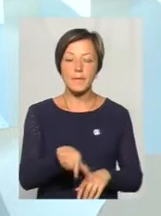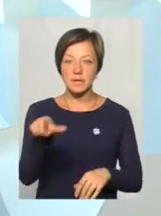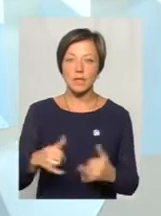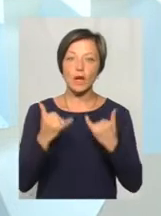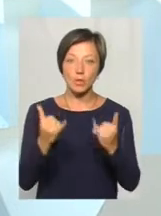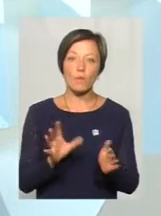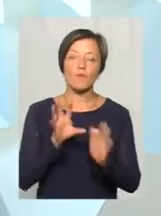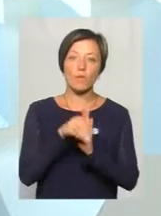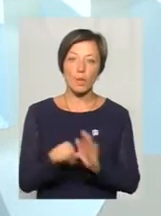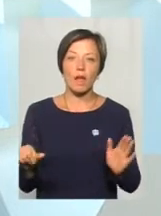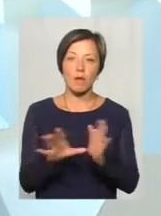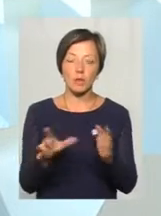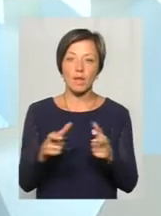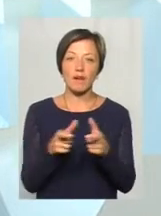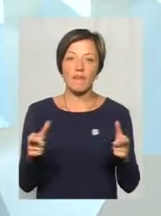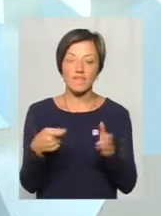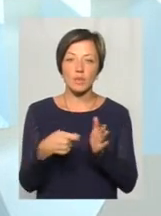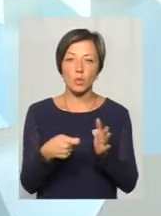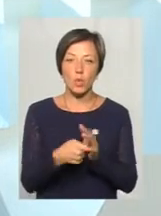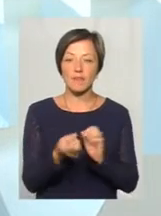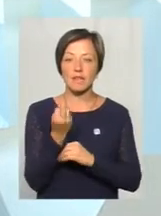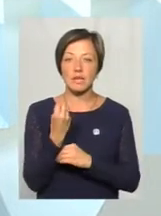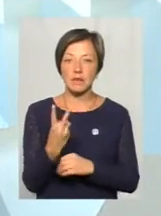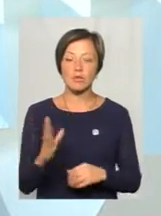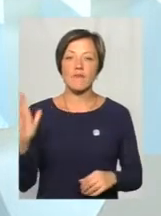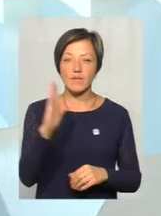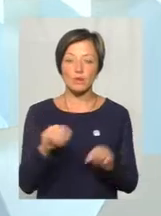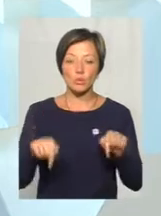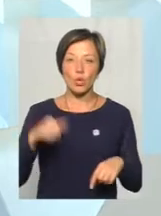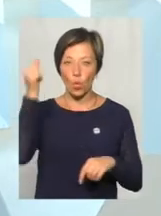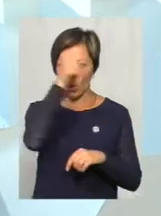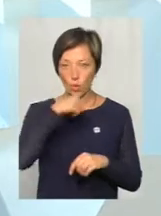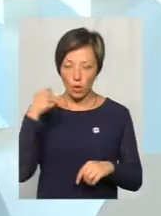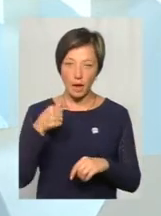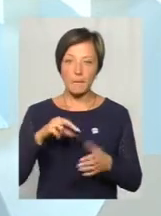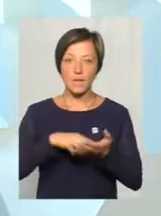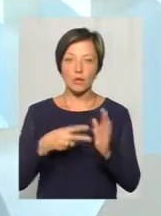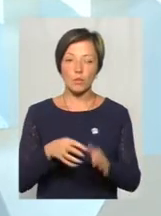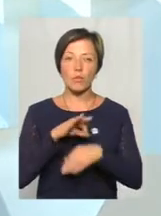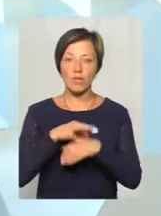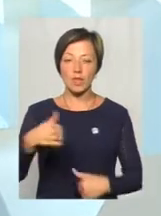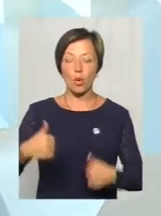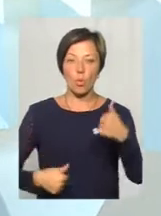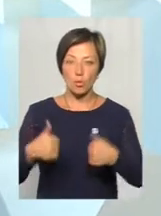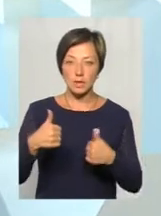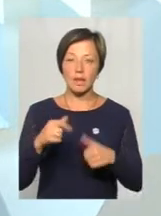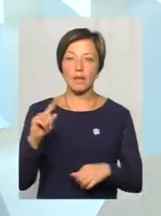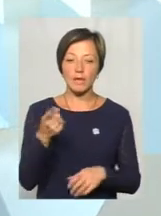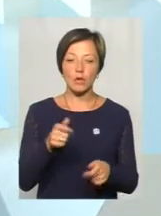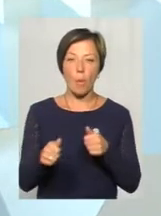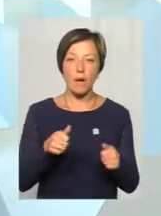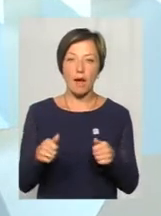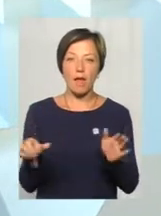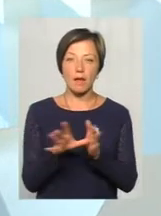того ми і вводимо електронний квиток. 12 вересня цього року ми плануємо провести конкурс на єдиного оператора